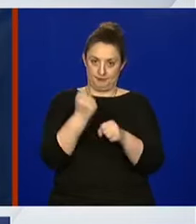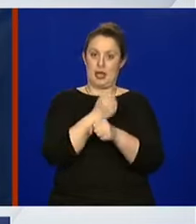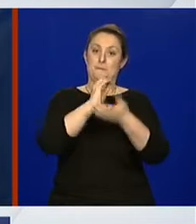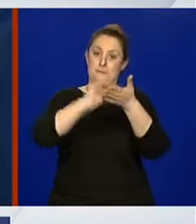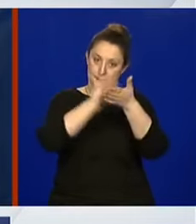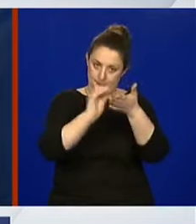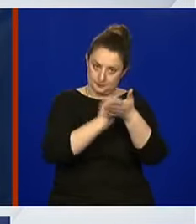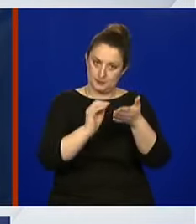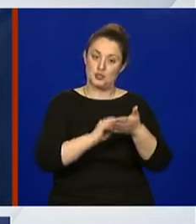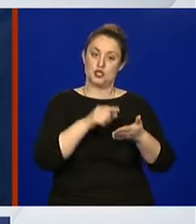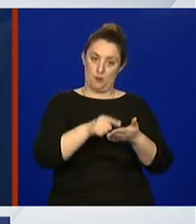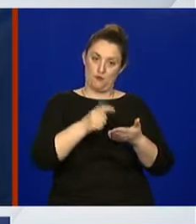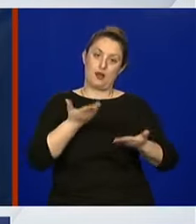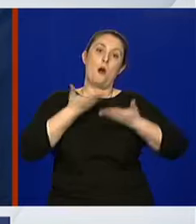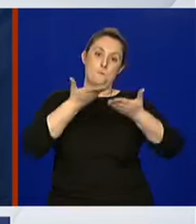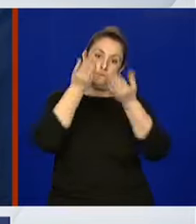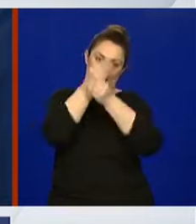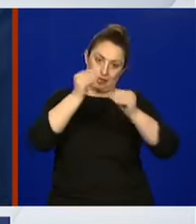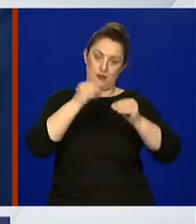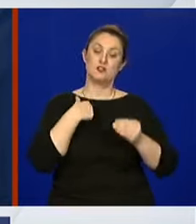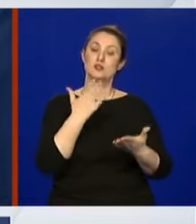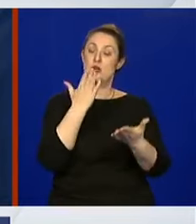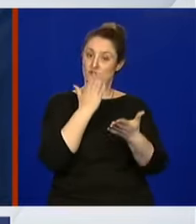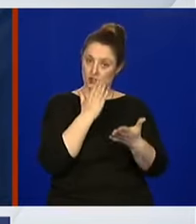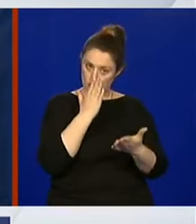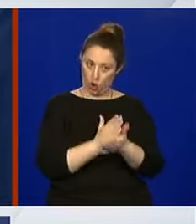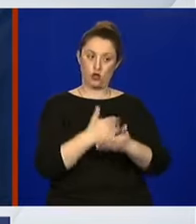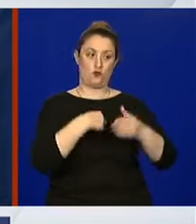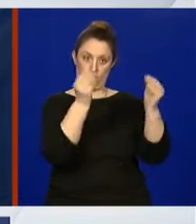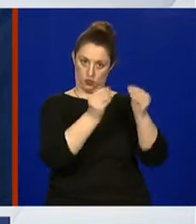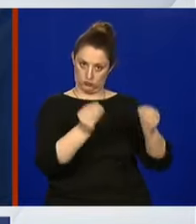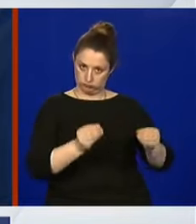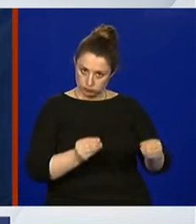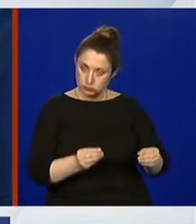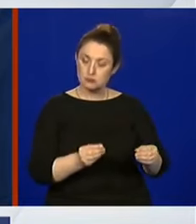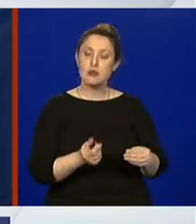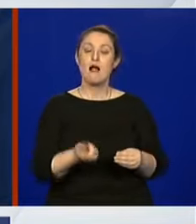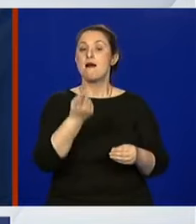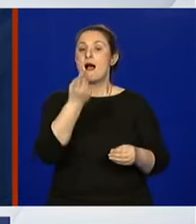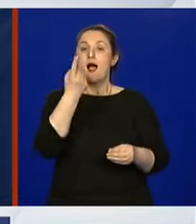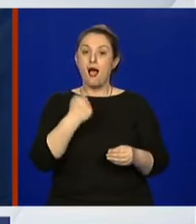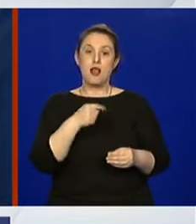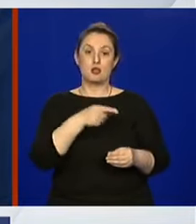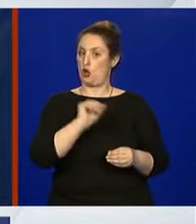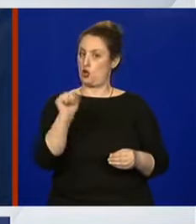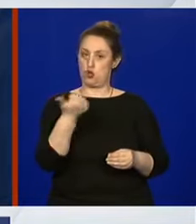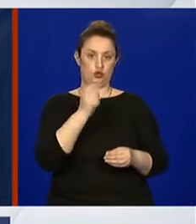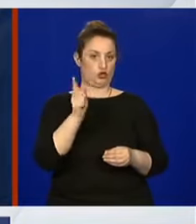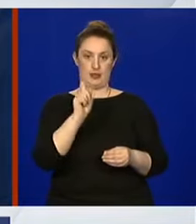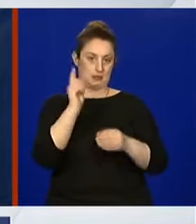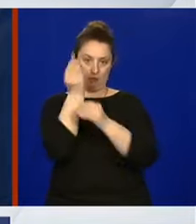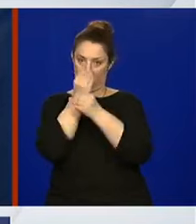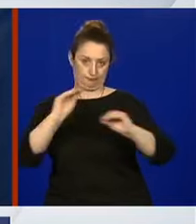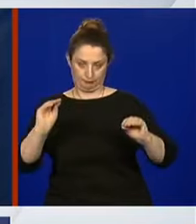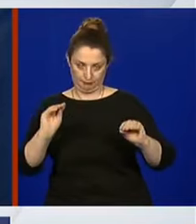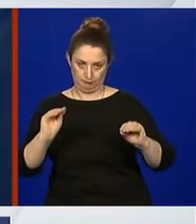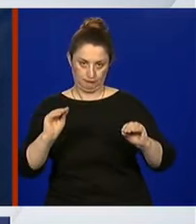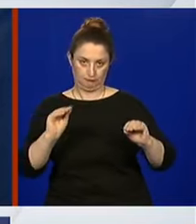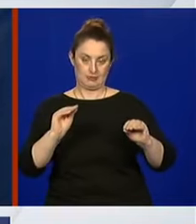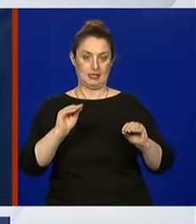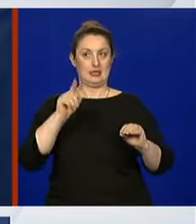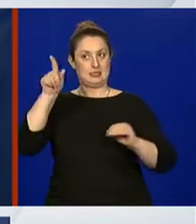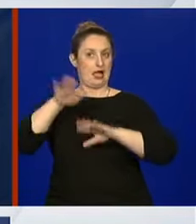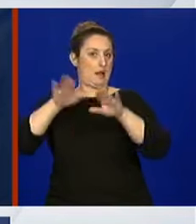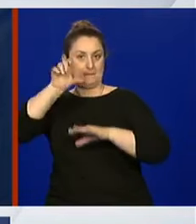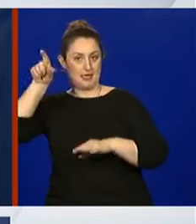mi imamo gotovu draft verziju preporuka. Međutim, nismo te preporuke još iskomunicirali sa resornim